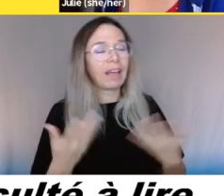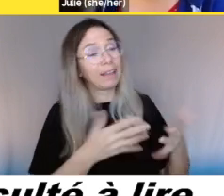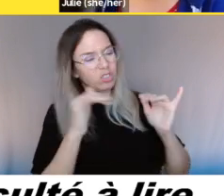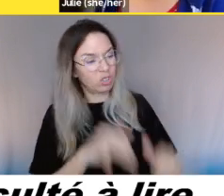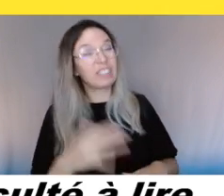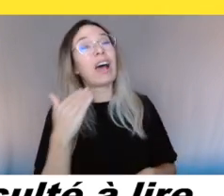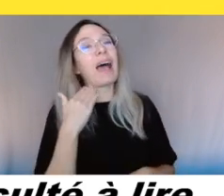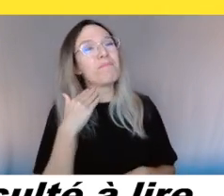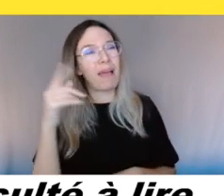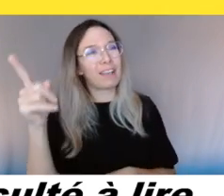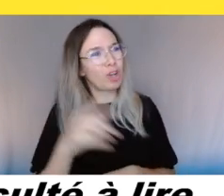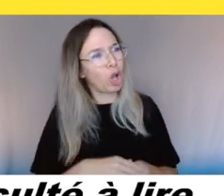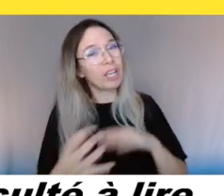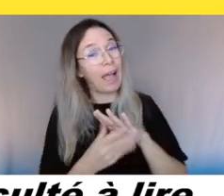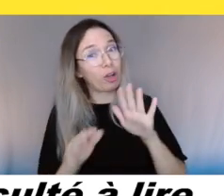les lieux, les...